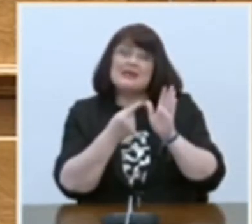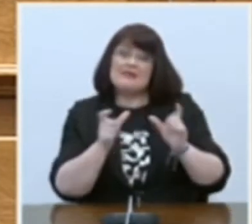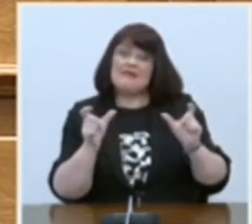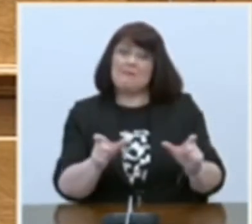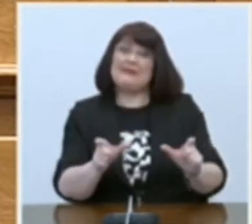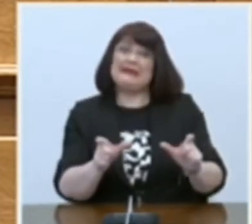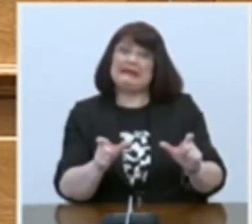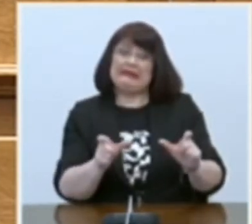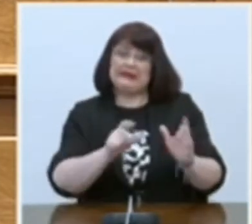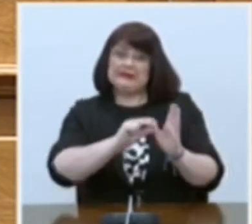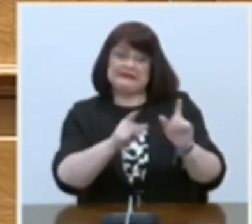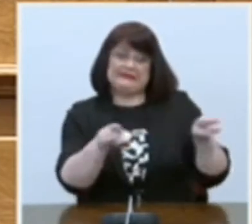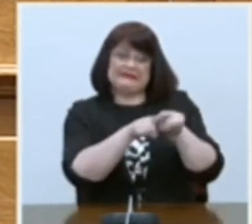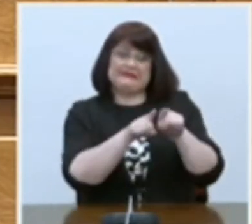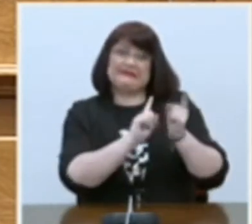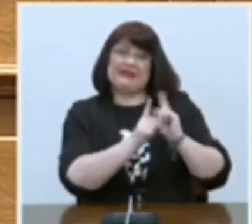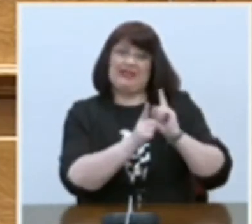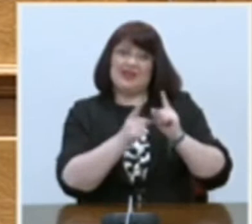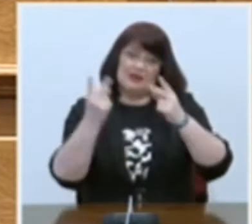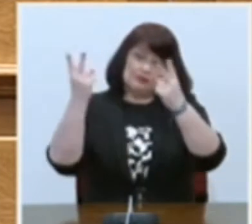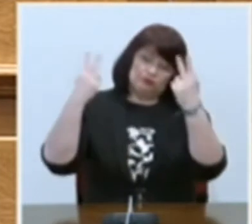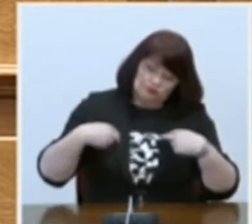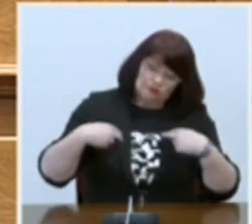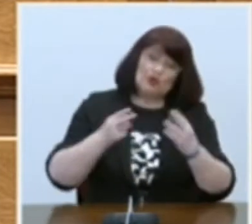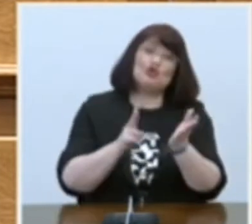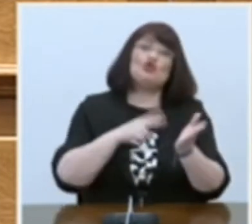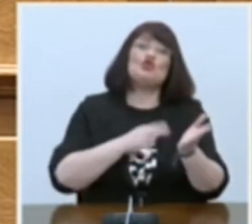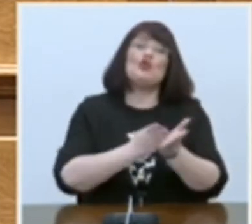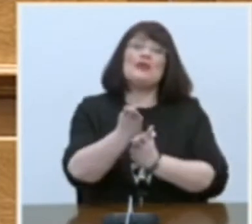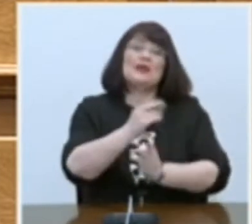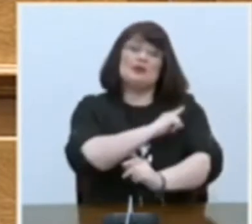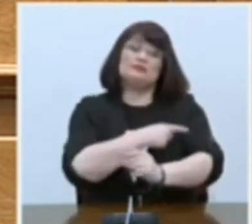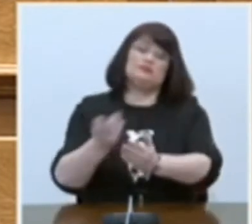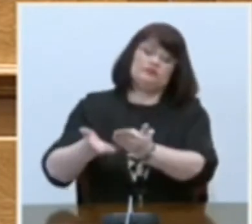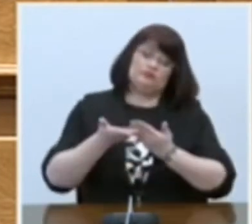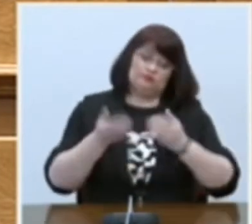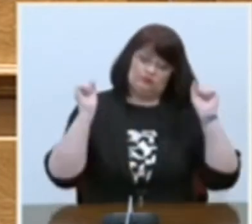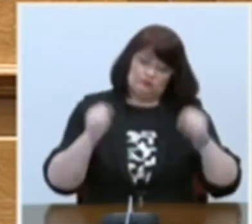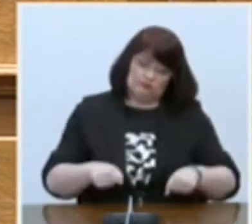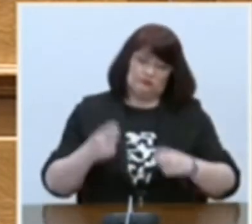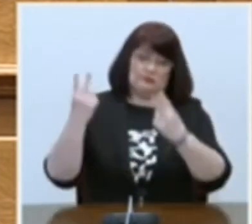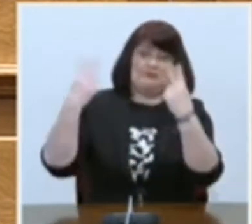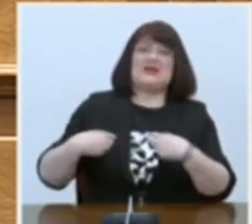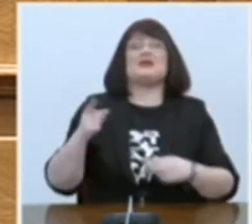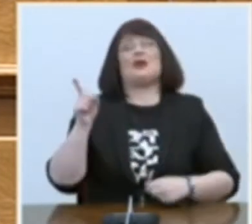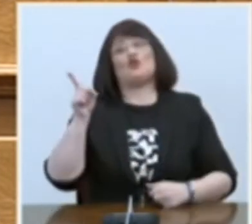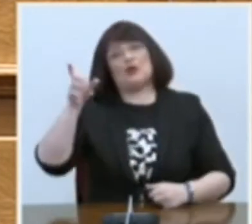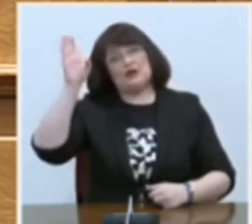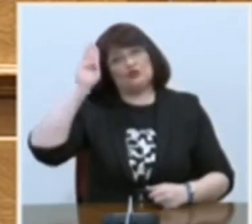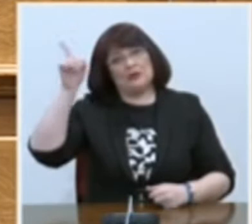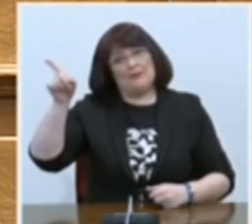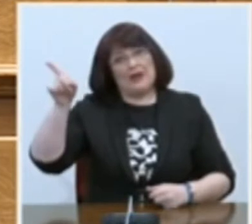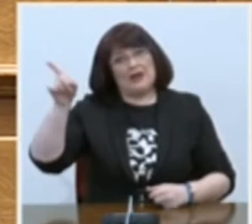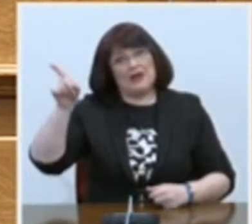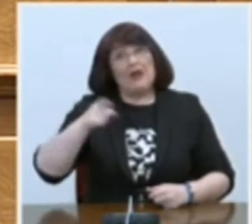αναγνωρίζουν τα δίκαιά μας και επιβεβαιώνουν την ισχύ μας. Εμείς, μπορούν συνεπώς να φανούν διπλά χρήσιμα